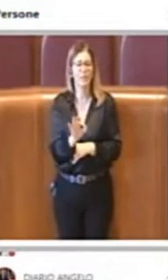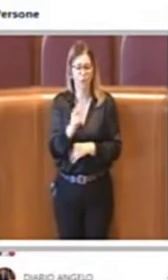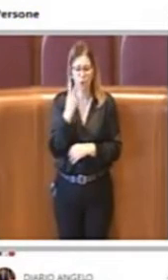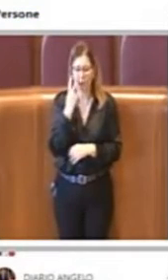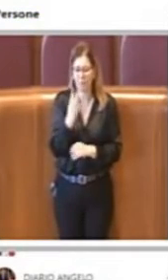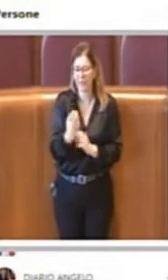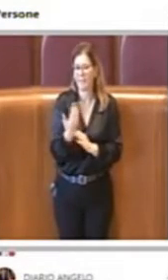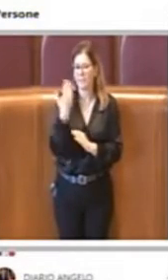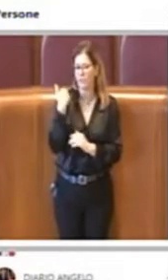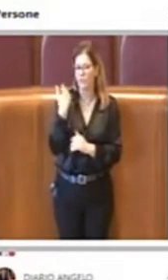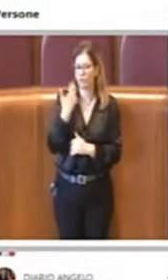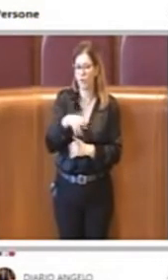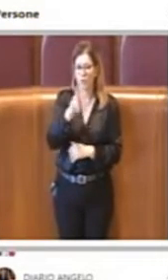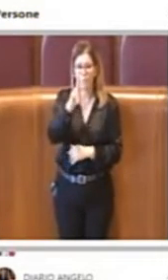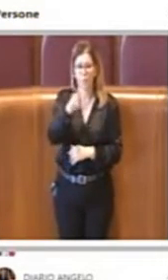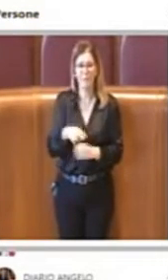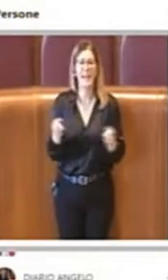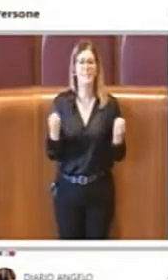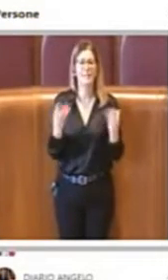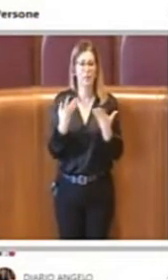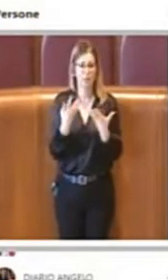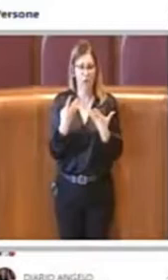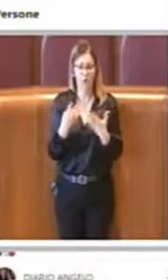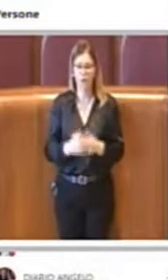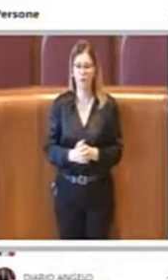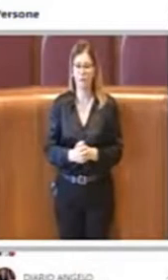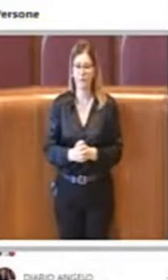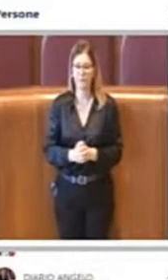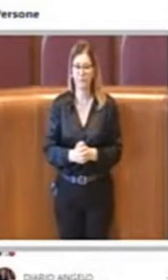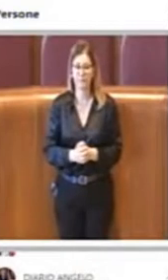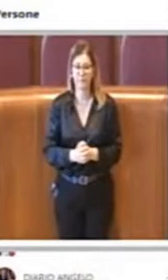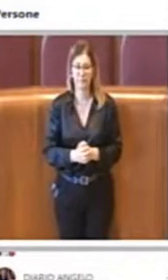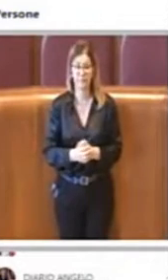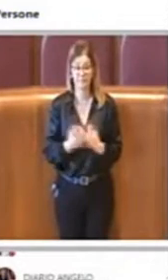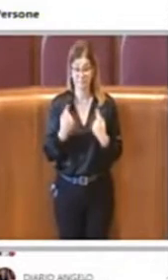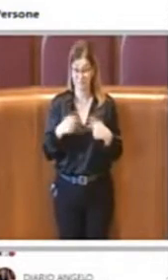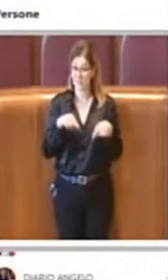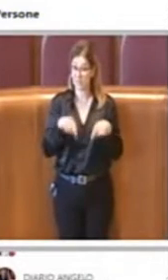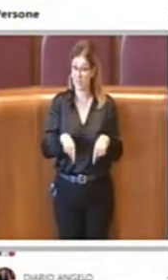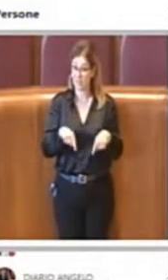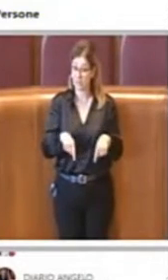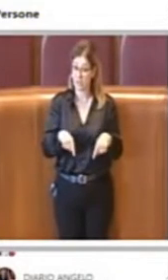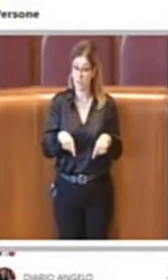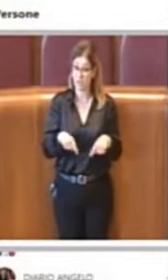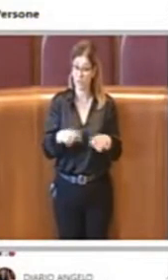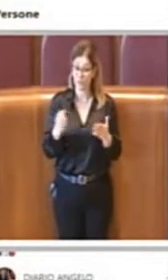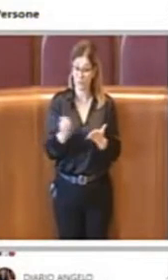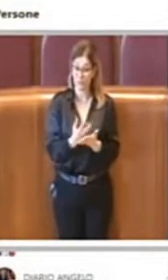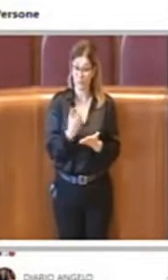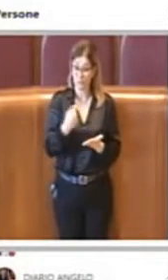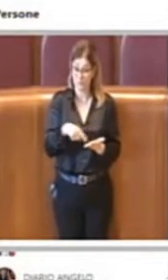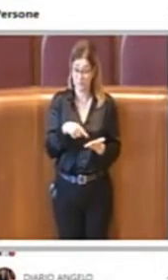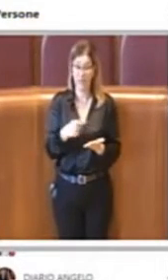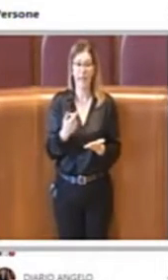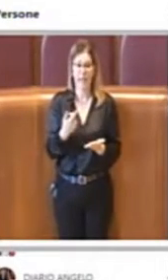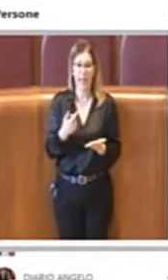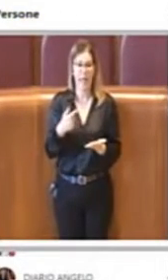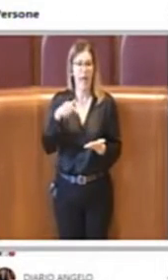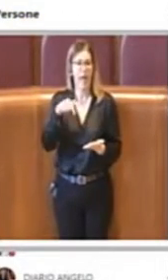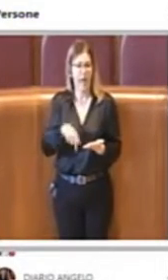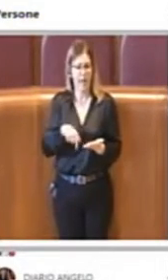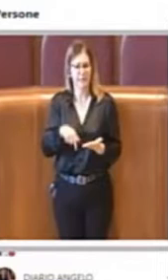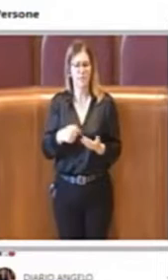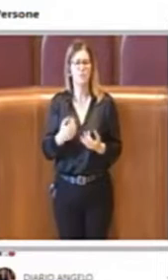2019. Quindi quello che sta avvenendo oggi è che giustamente si sta mettendo in